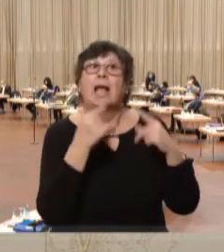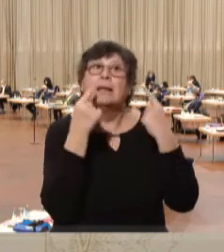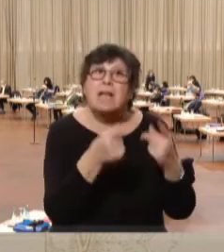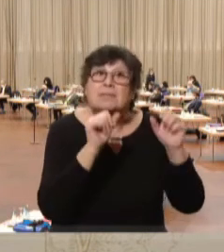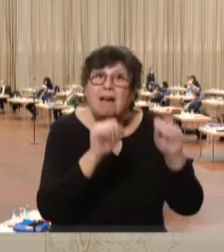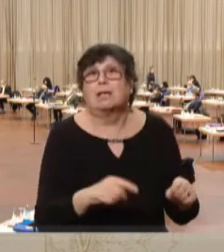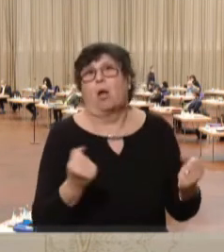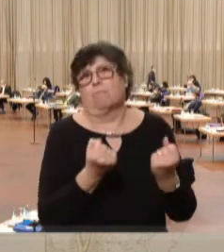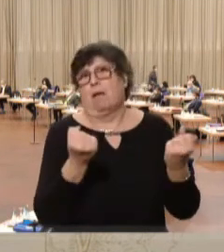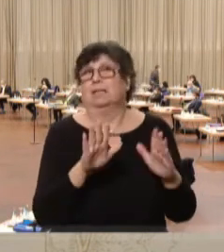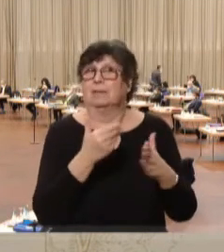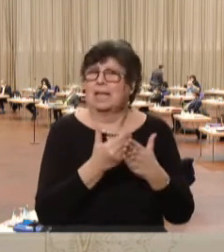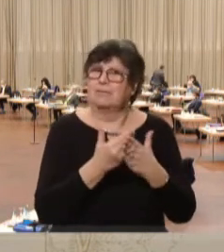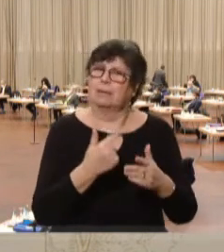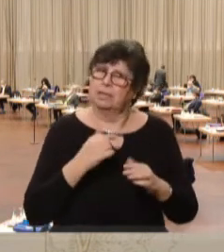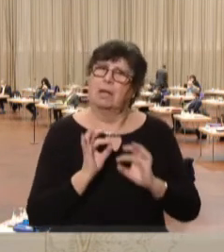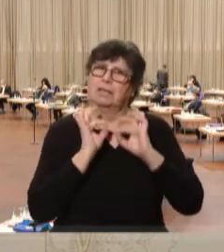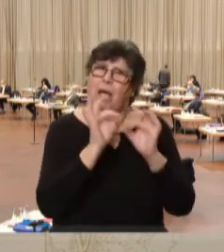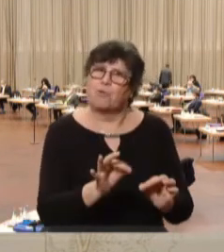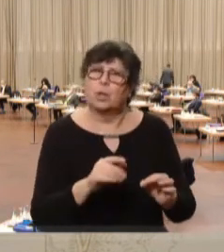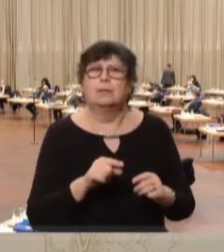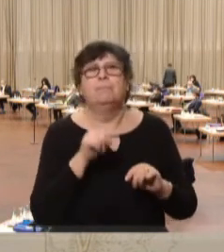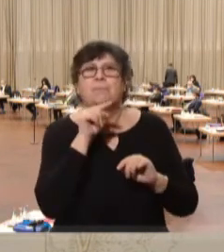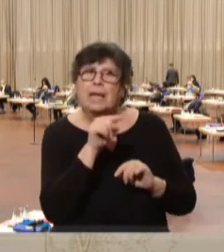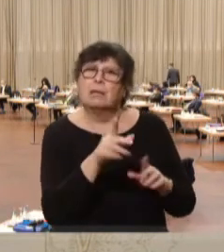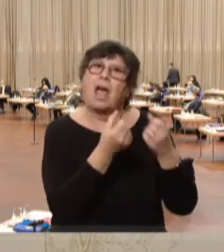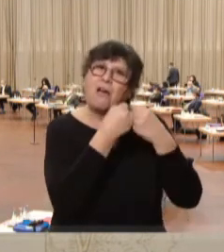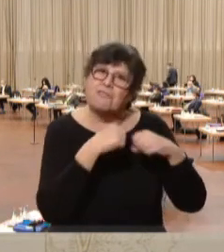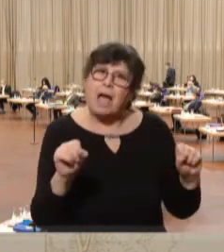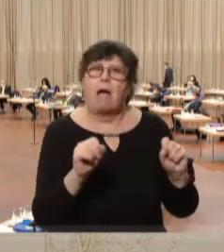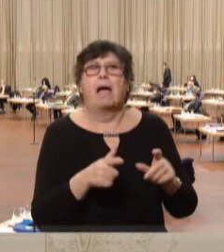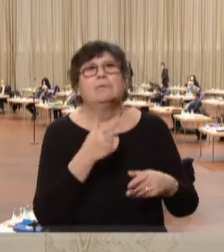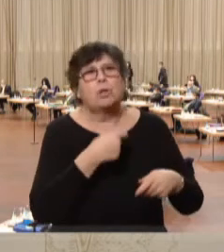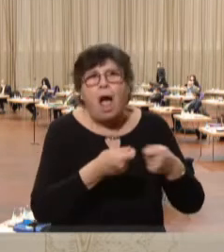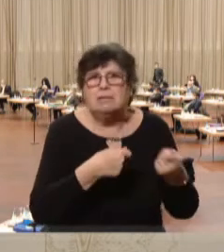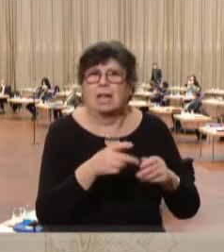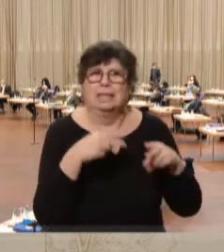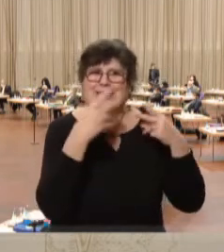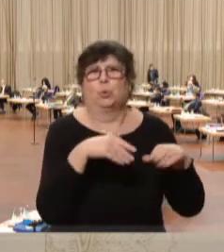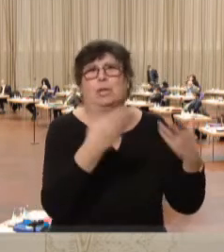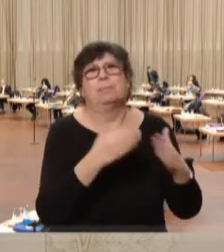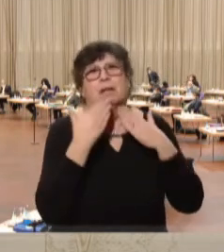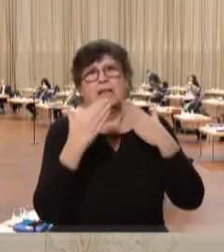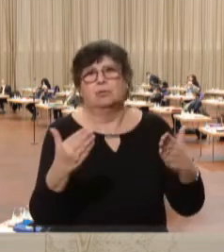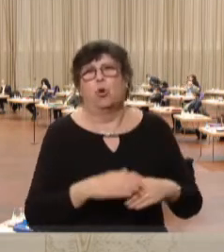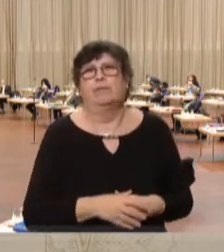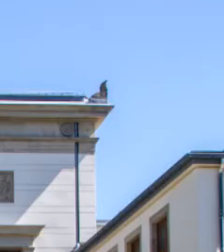machen können. Und deshalb sind wir dafür, dass man ihnen die Freiheit des Handelns zurückgibt. Dankeschön.